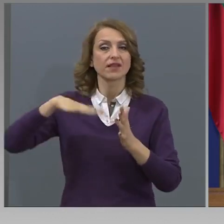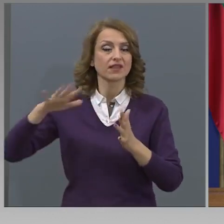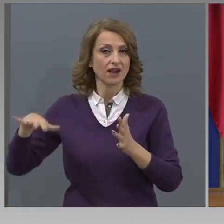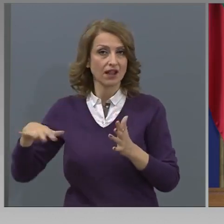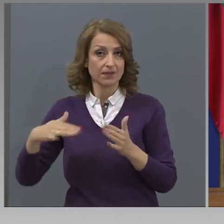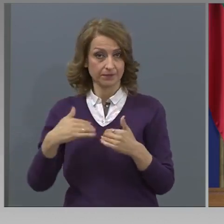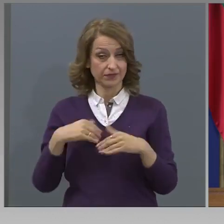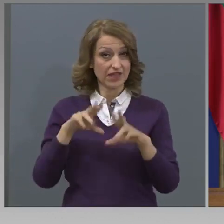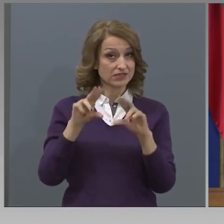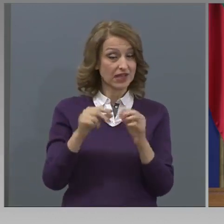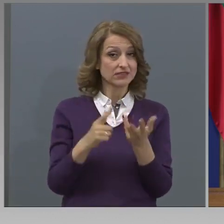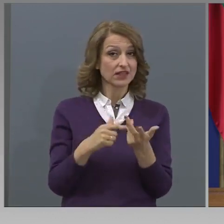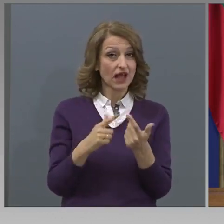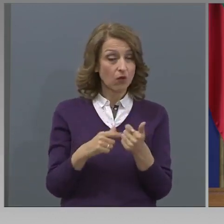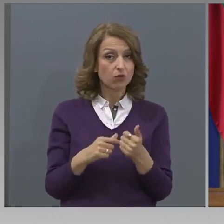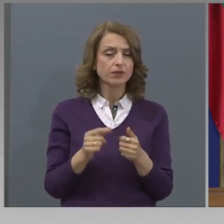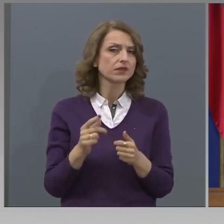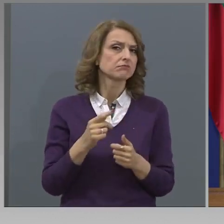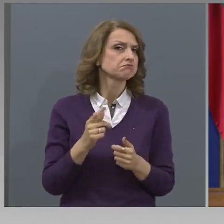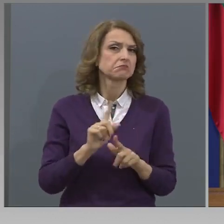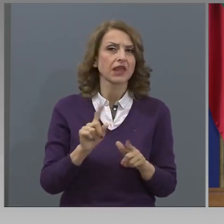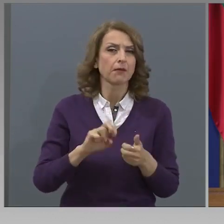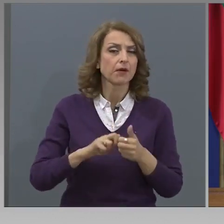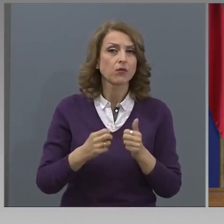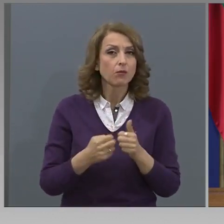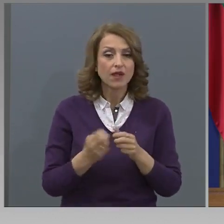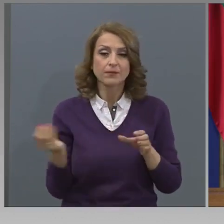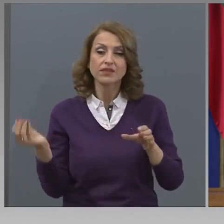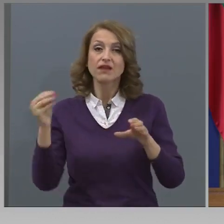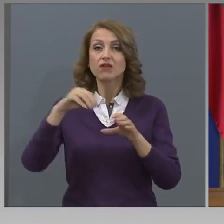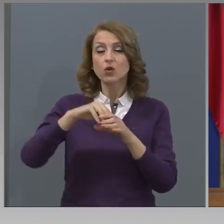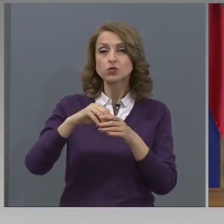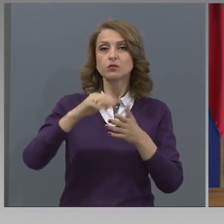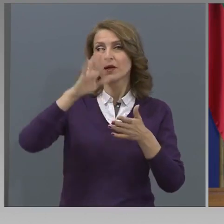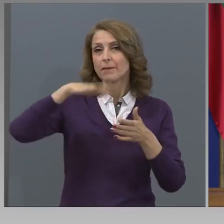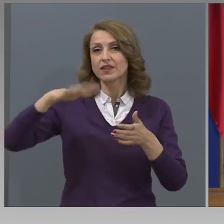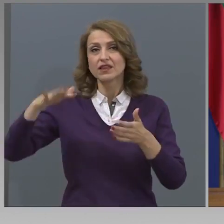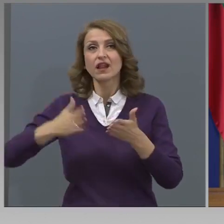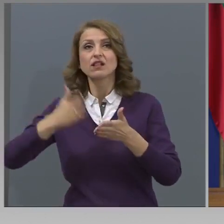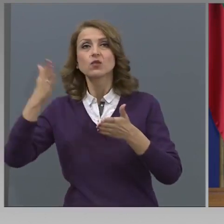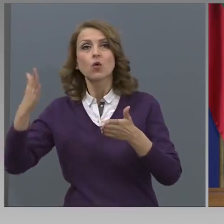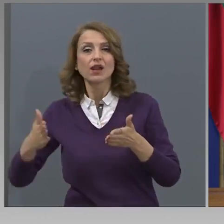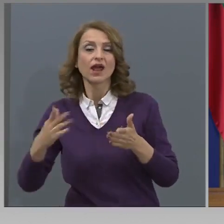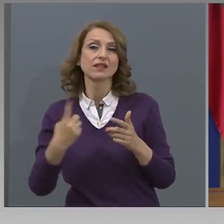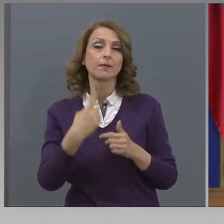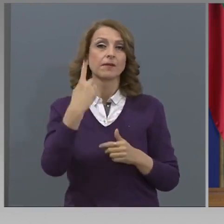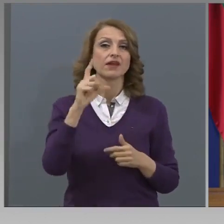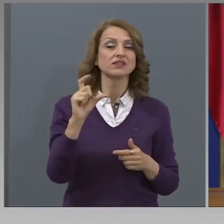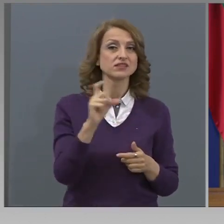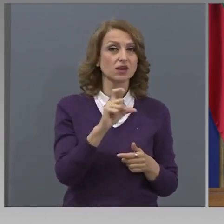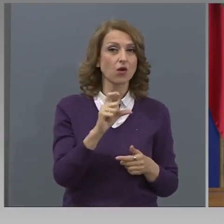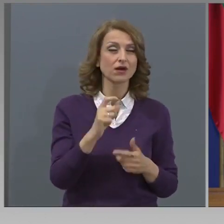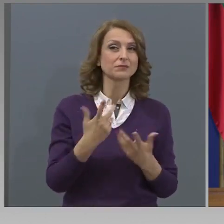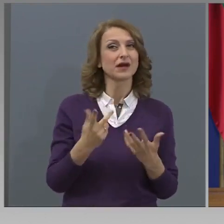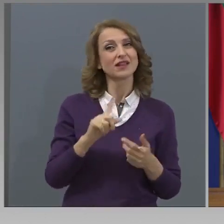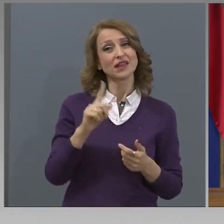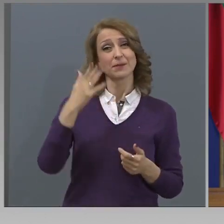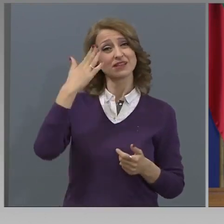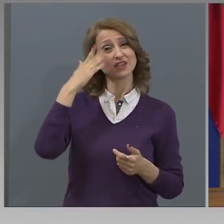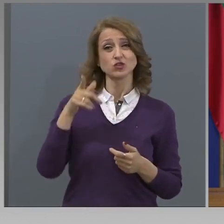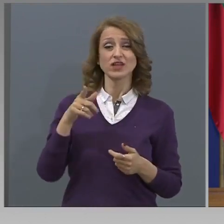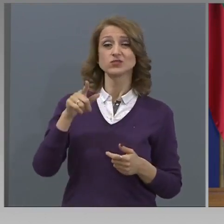Аз казах няколко пъти, че няма проблем да включим материала до края на първия срок, но няма да е честно към тези, които се учили.